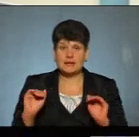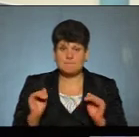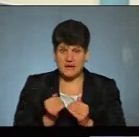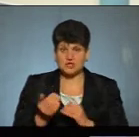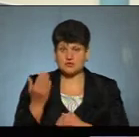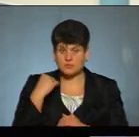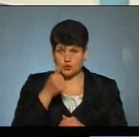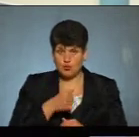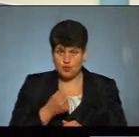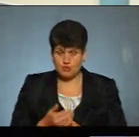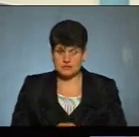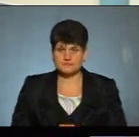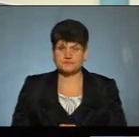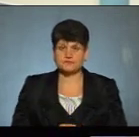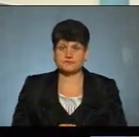минулому році.